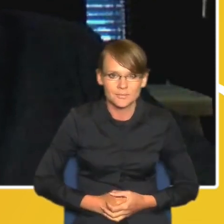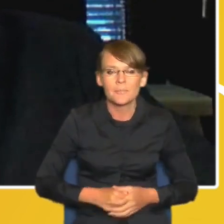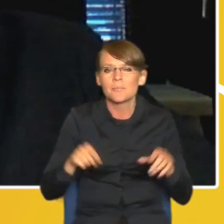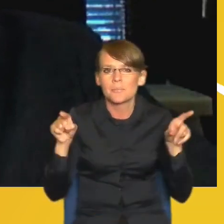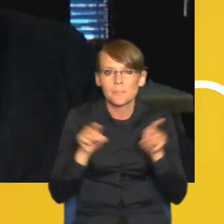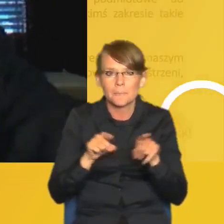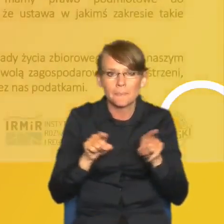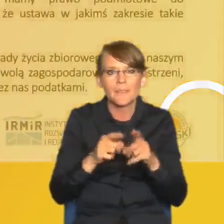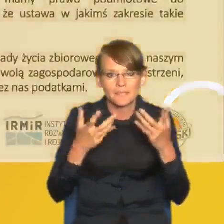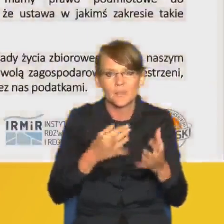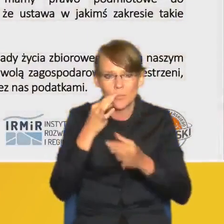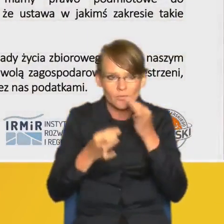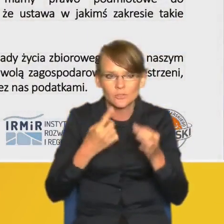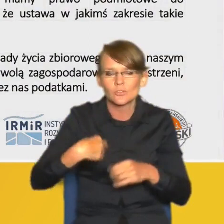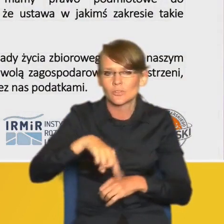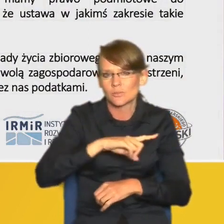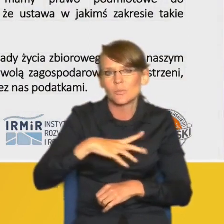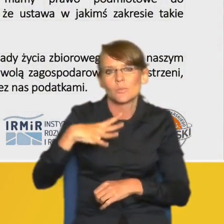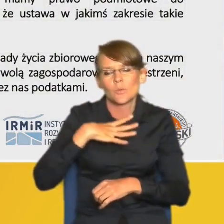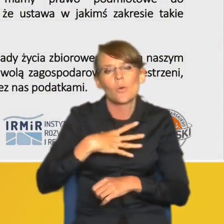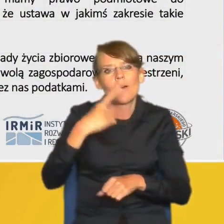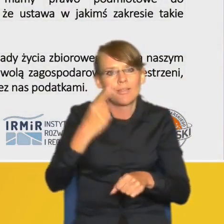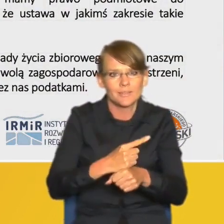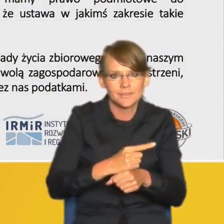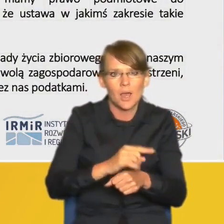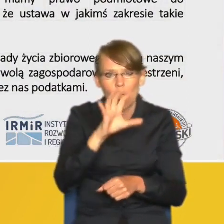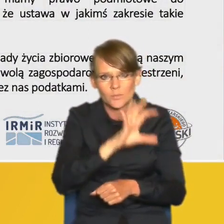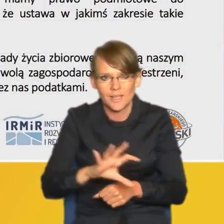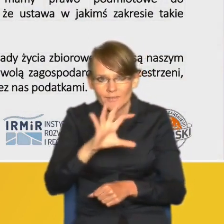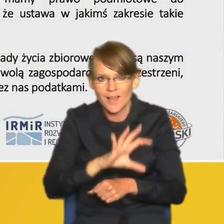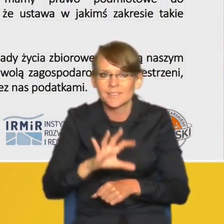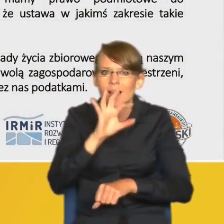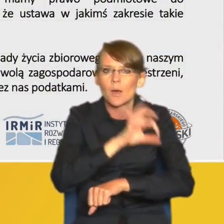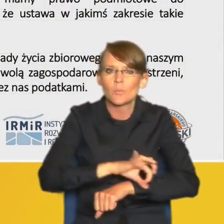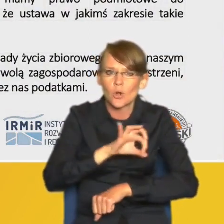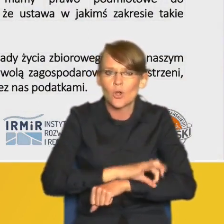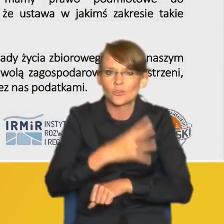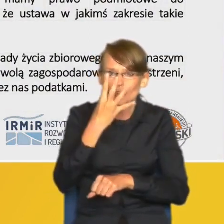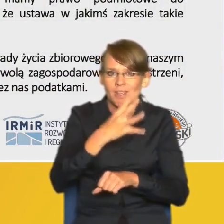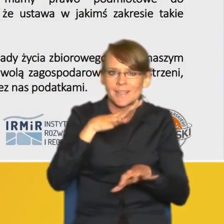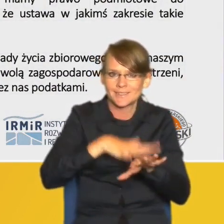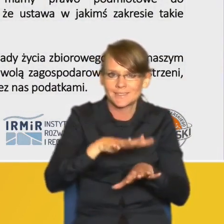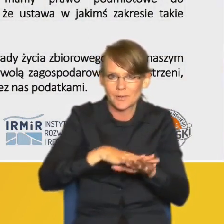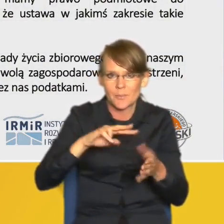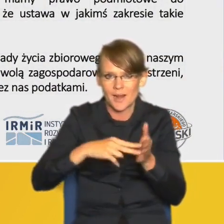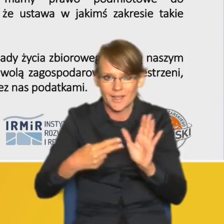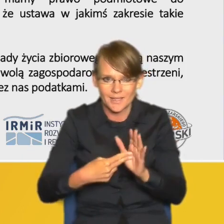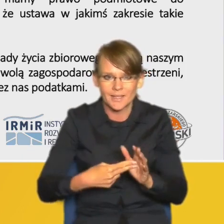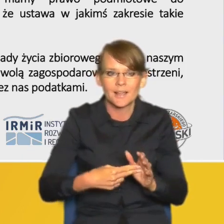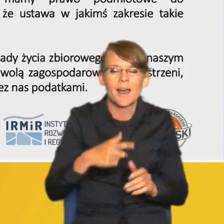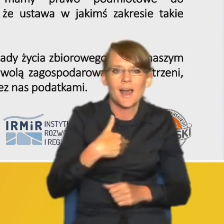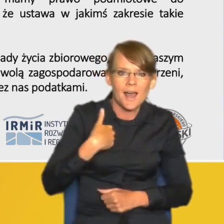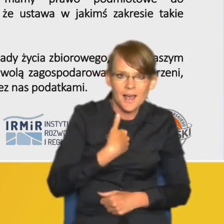myśmy zdecydowali się na obserwacje w ramach projektu czterech systemów planistycznych angielskiego,